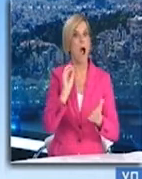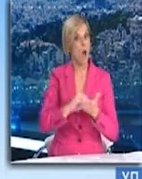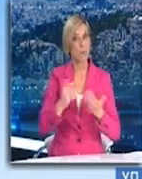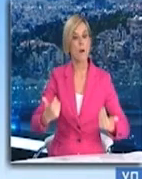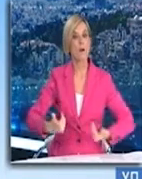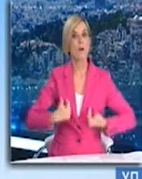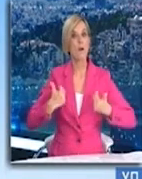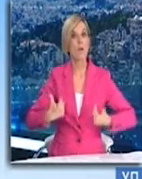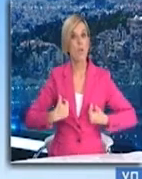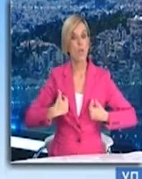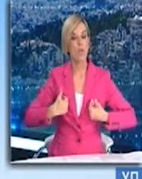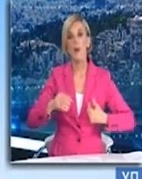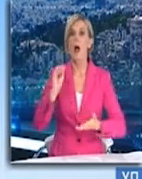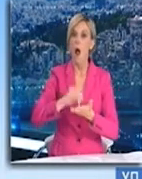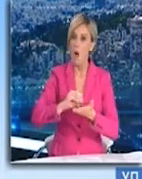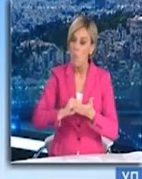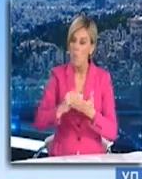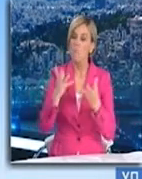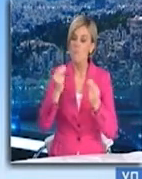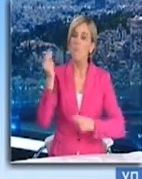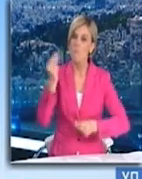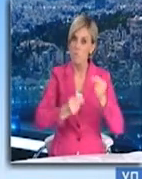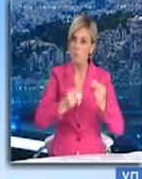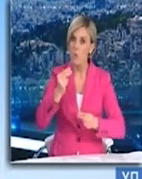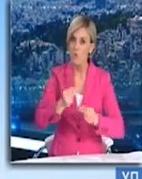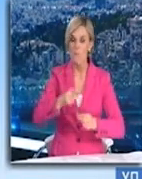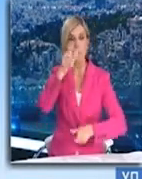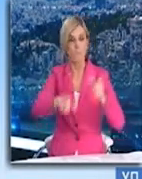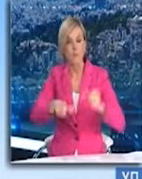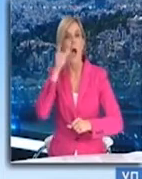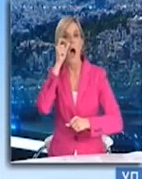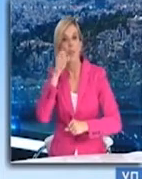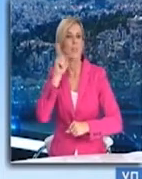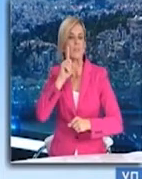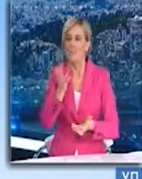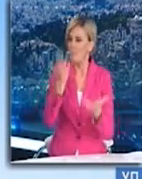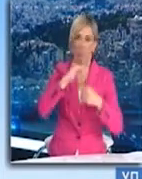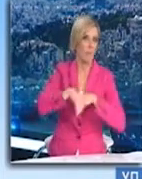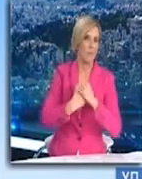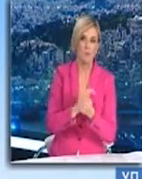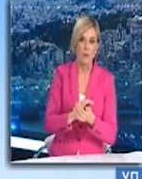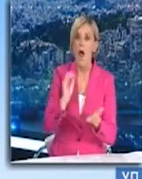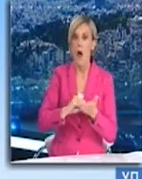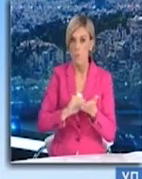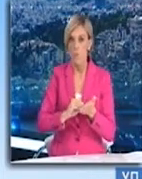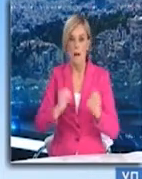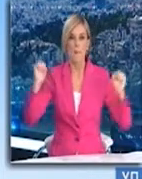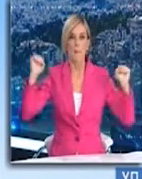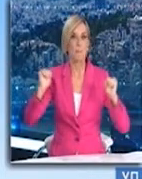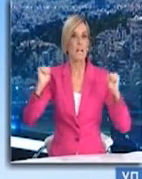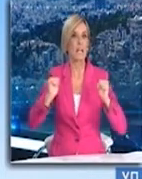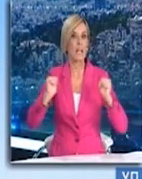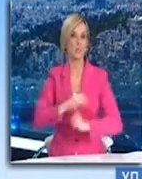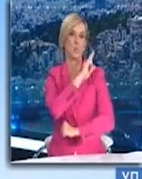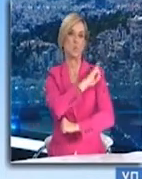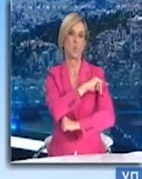αναφέρθηκε στην επιβάρυνση που υπάρχει στην Βόρεια Ελλάδα, καλώντας για μία ακόμη φορά τους πολίτες να τηρήσουν τα μέτρα, θωρακίσοντας τους σε αυτούς τους